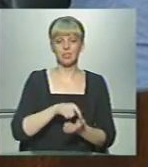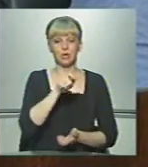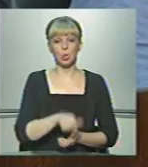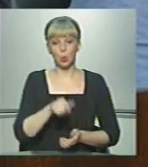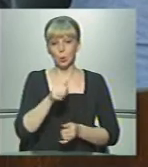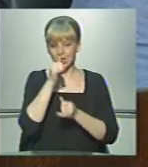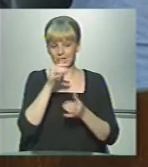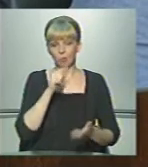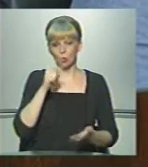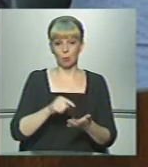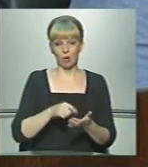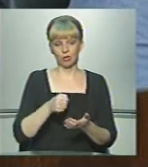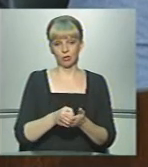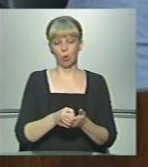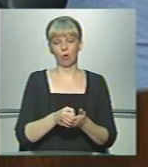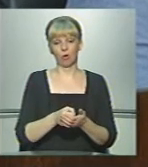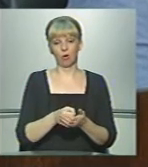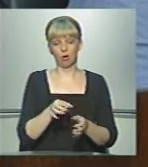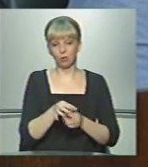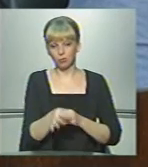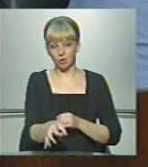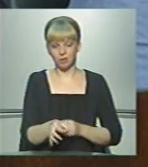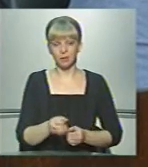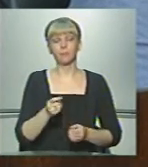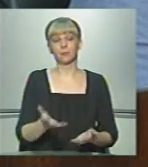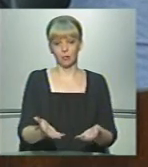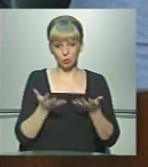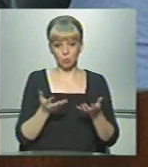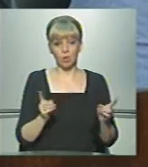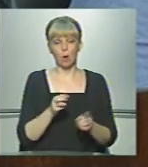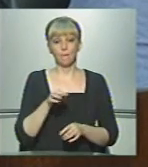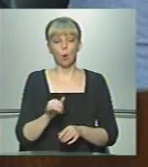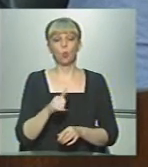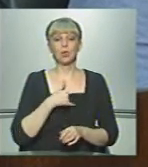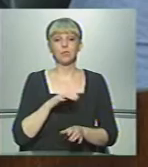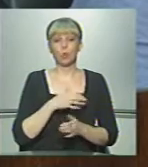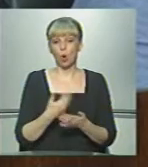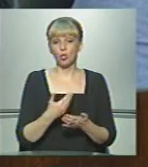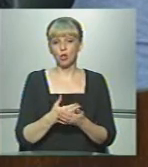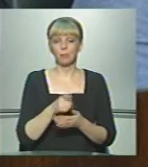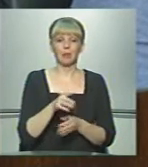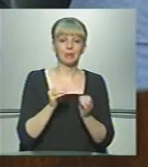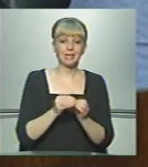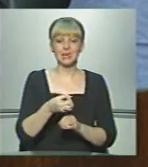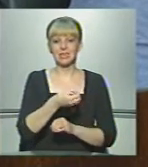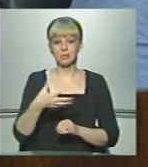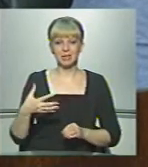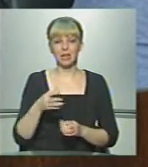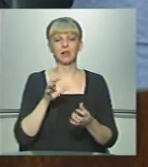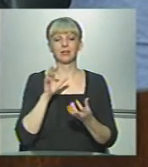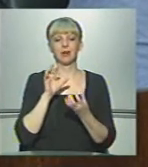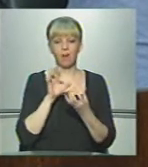не могли добратися до околиці. Зрозуміло, що якби у нас було б хоча б 10, 15, 20